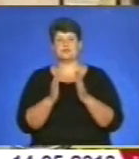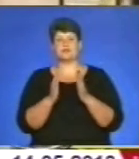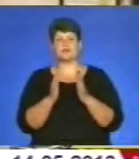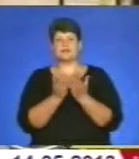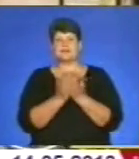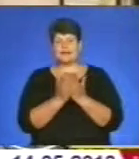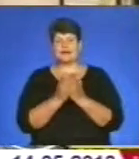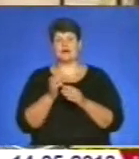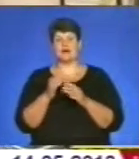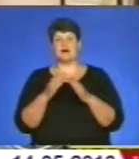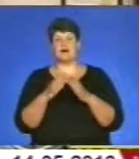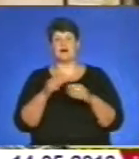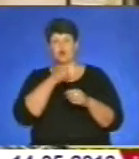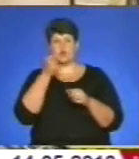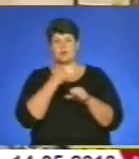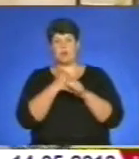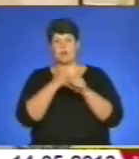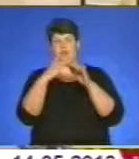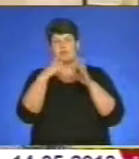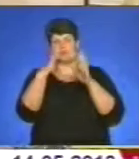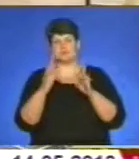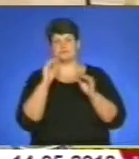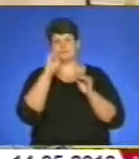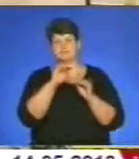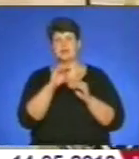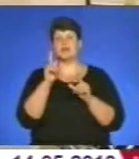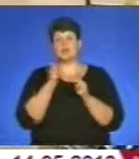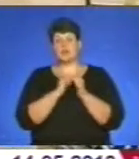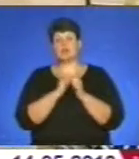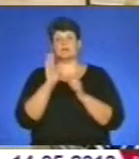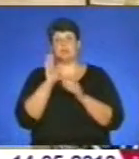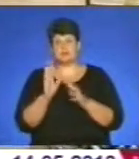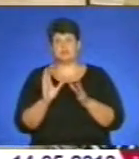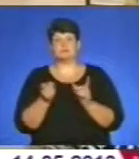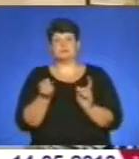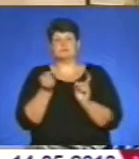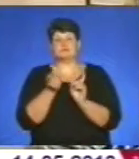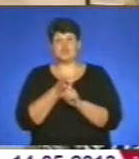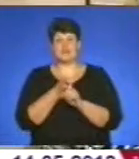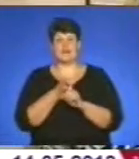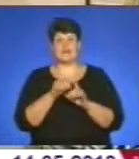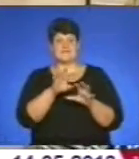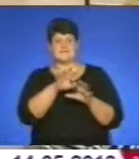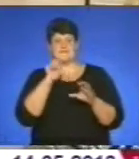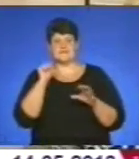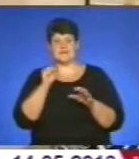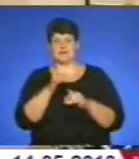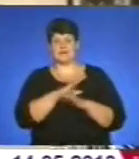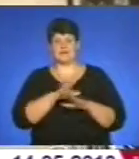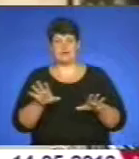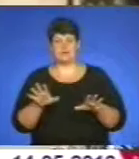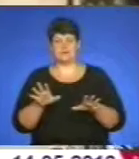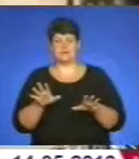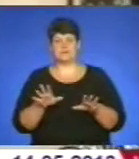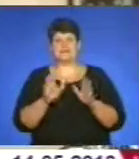така соціальна загальна акція, в якій ми сподіваємося, що кожен буде долучатися, а не вилучати, не забирати щось.